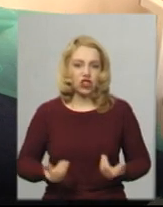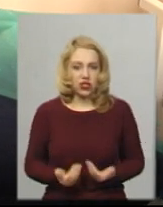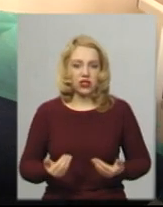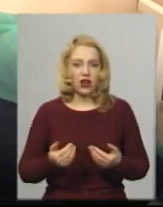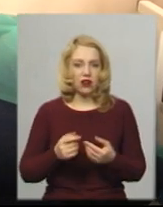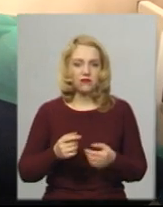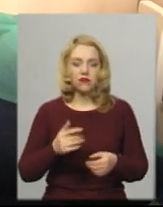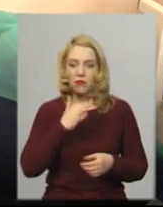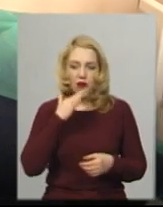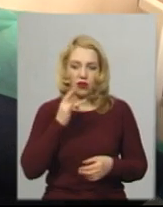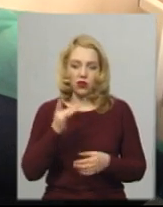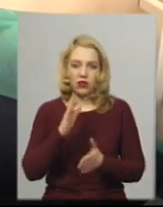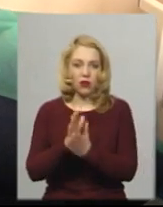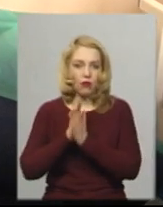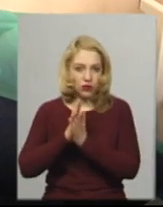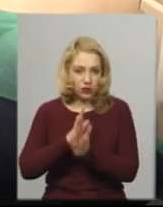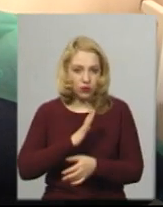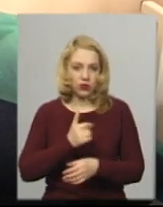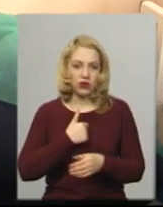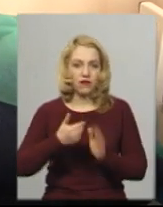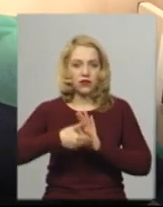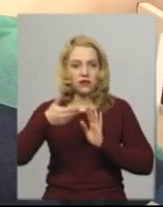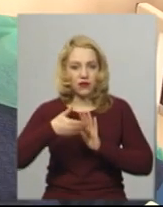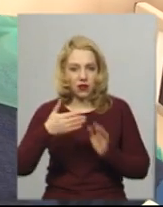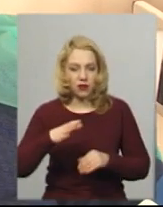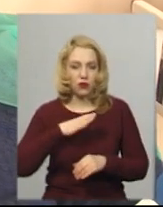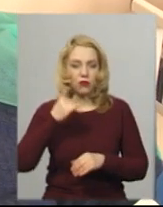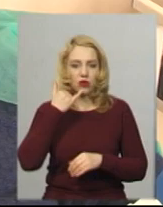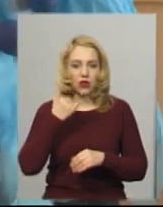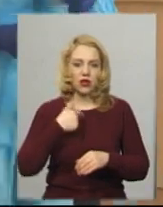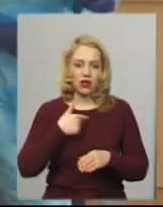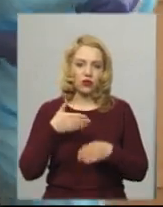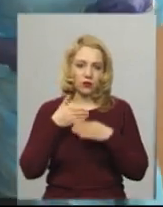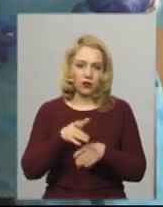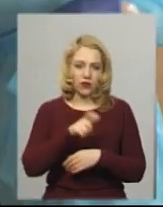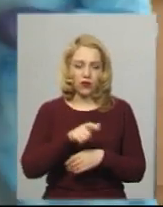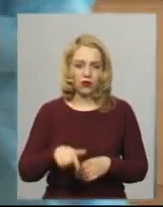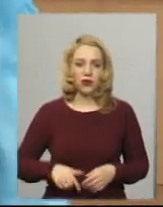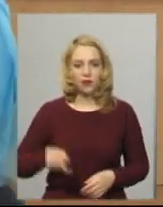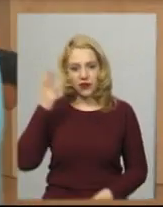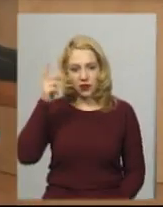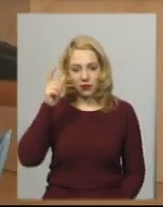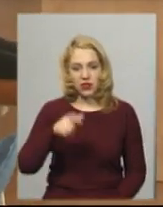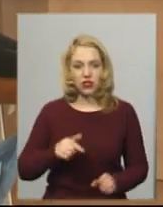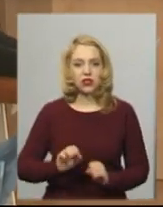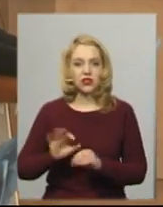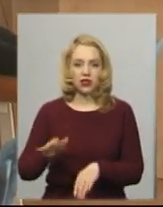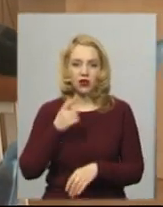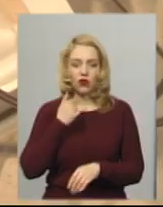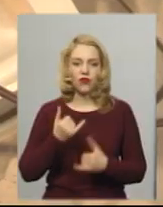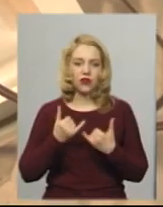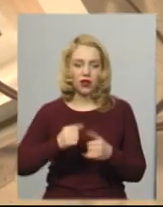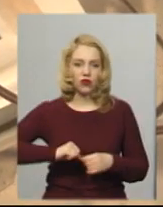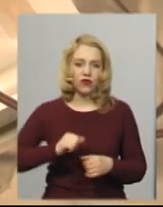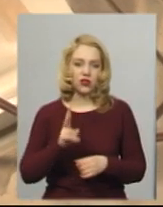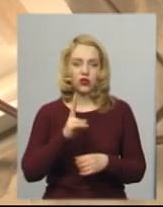навіть на пункті переливання мене визивали по телефону і я людям допомагав. Хмельничанин Вадим здає сьогодні кров для товариша, який